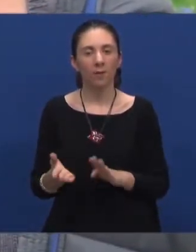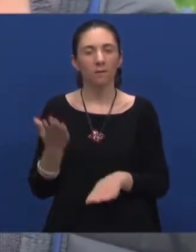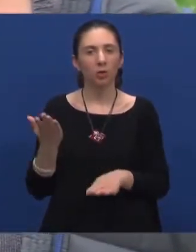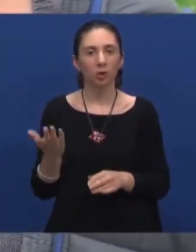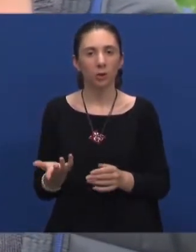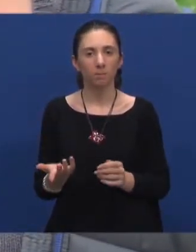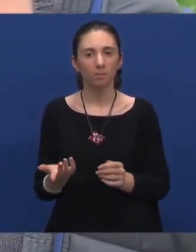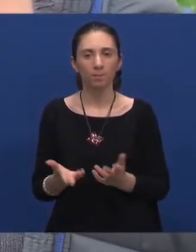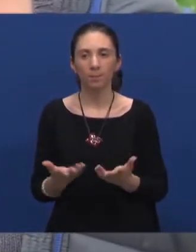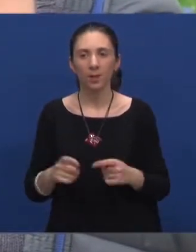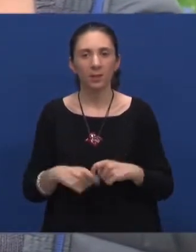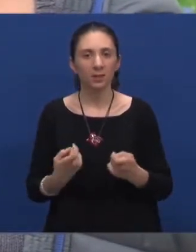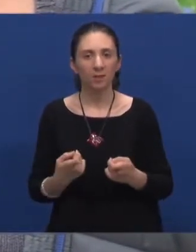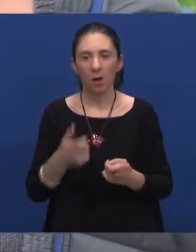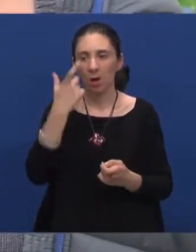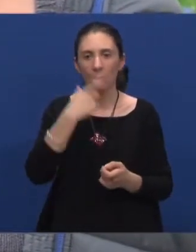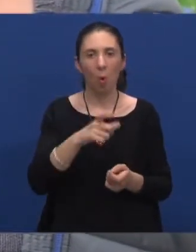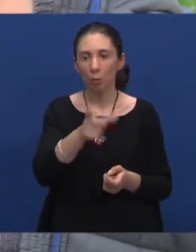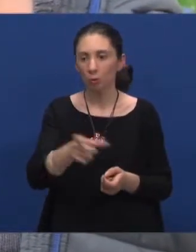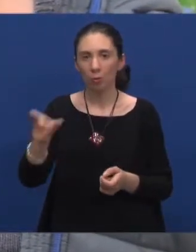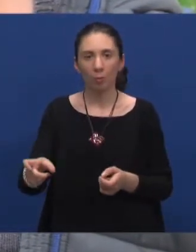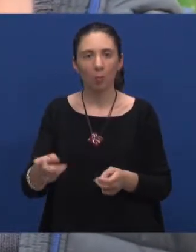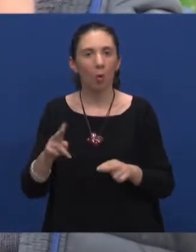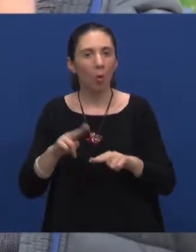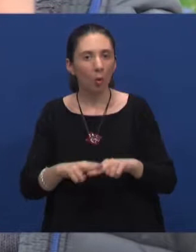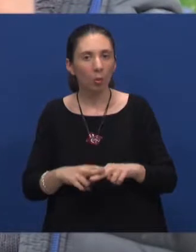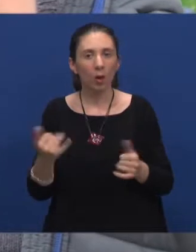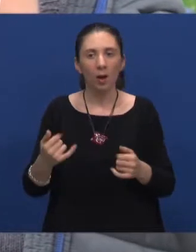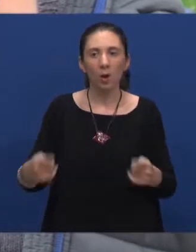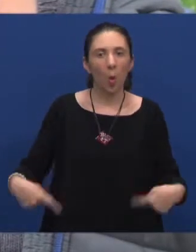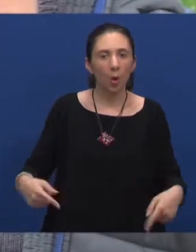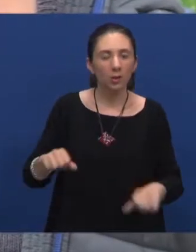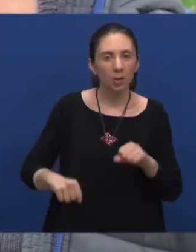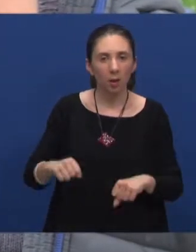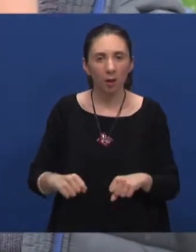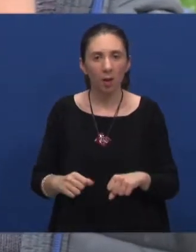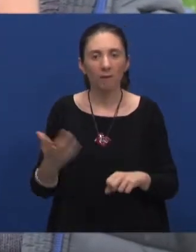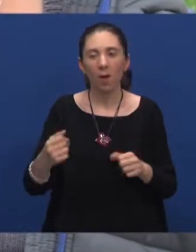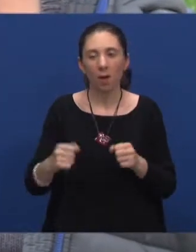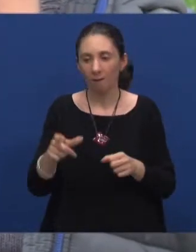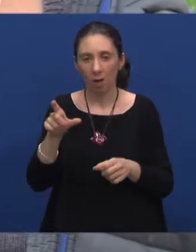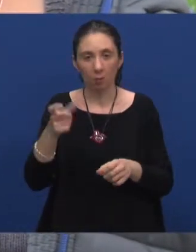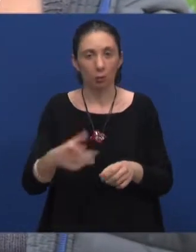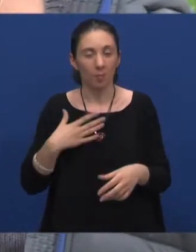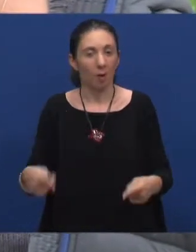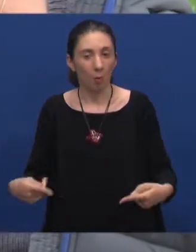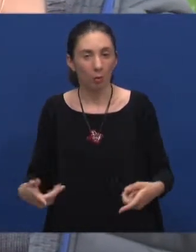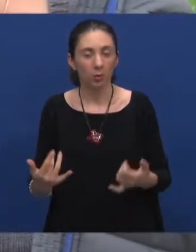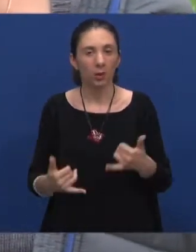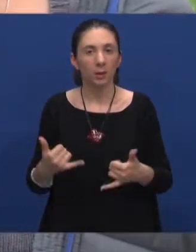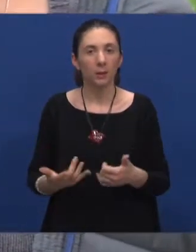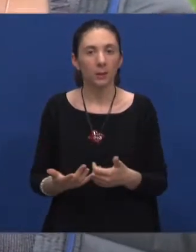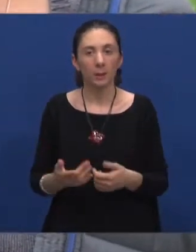stvar individualne nekakve odluke ili vrste kolica, kakve osoba ima ili